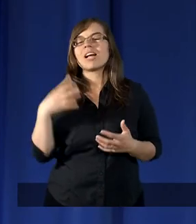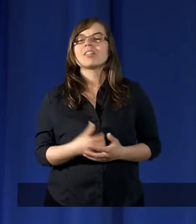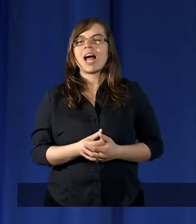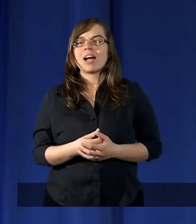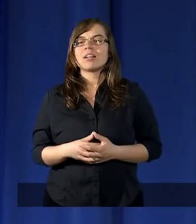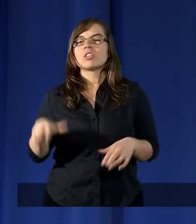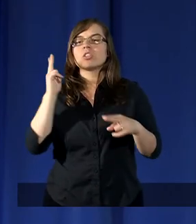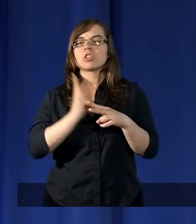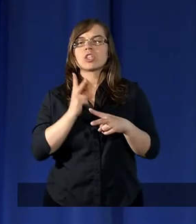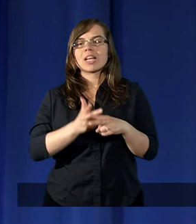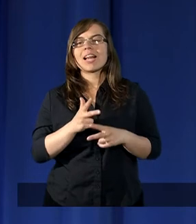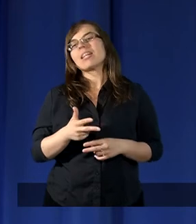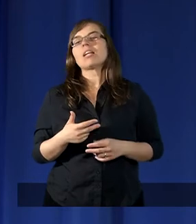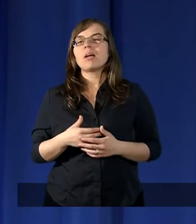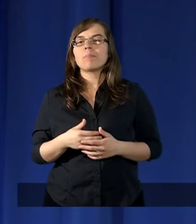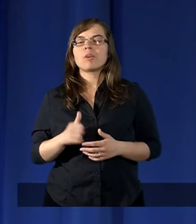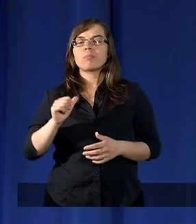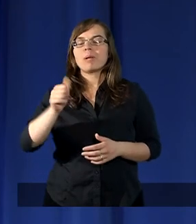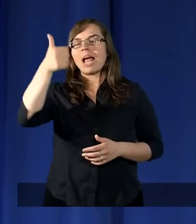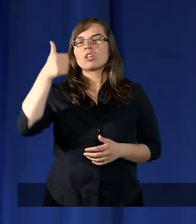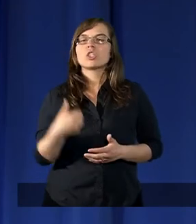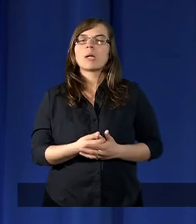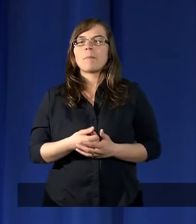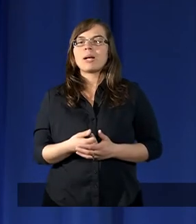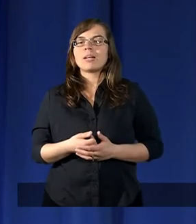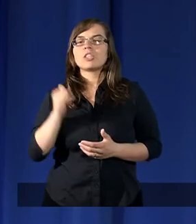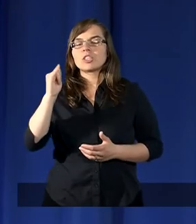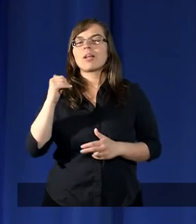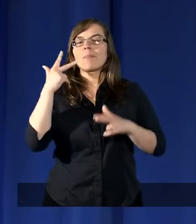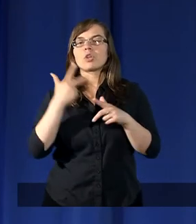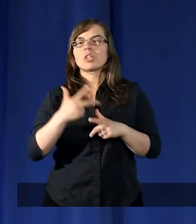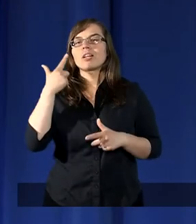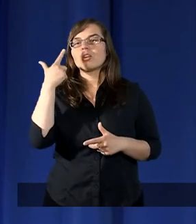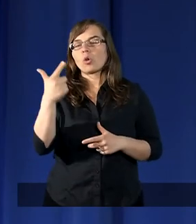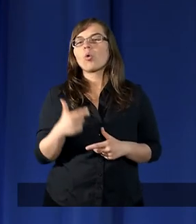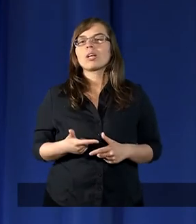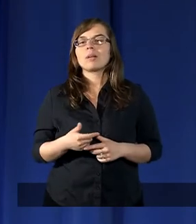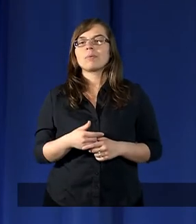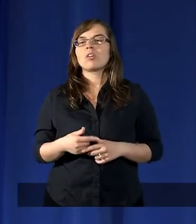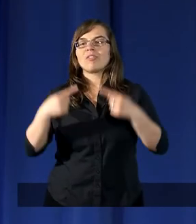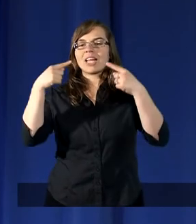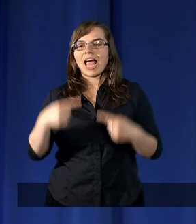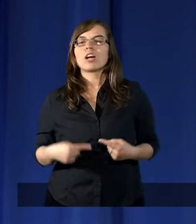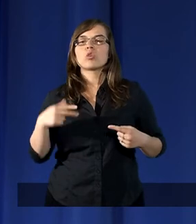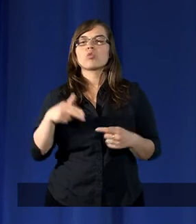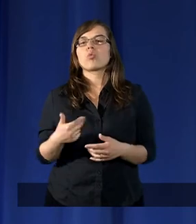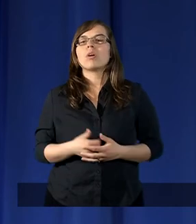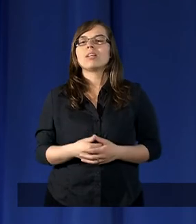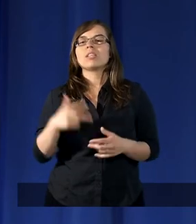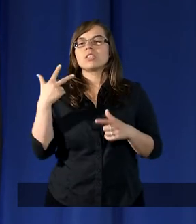w trzydziestym pierwszym i trzydziestym drugim wierszu.